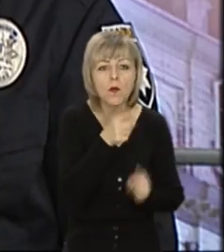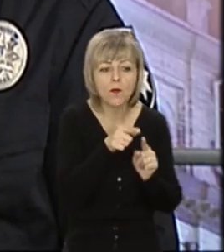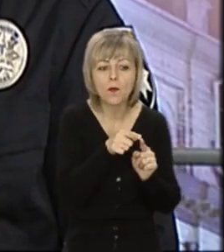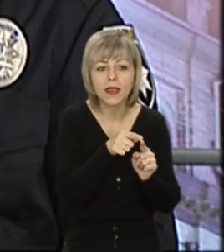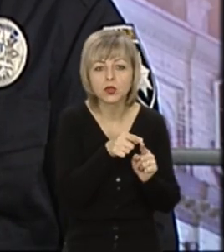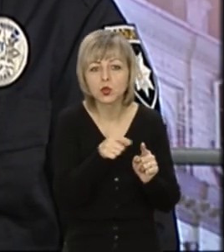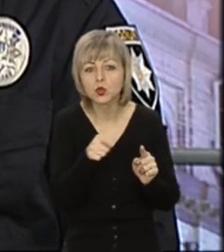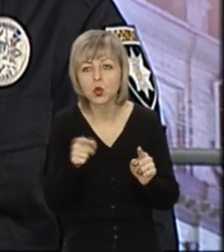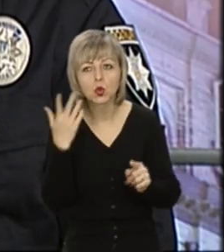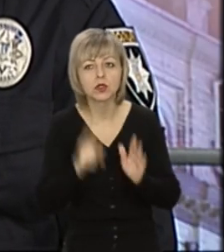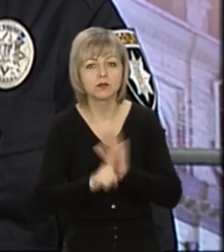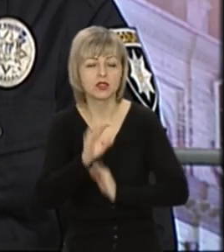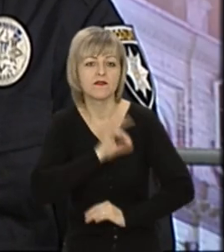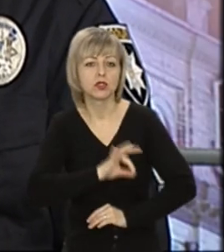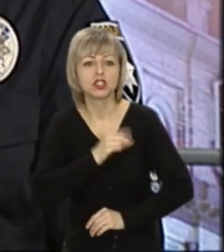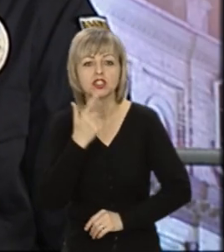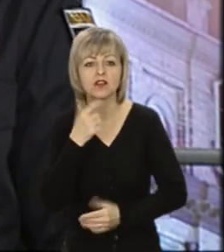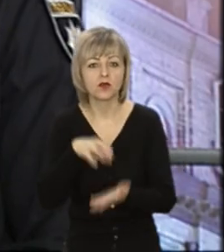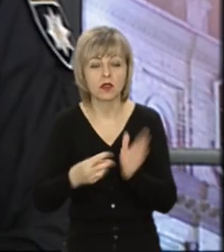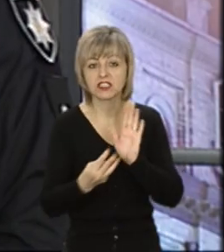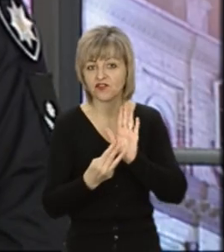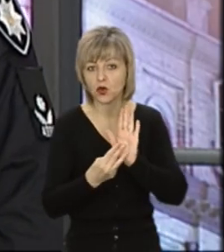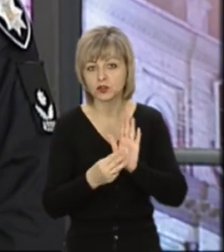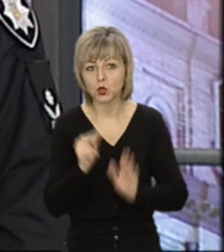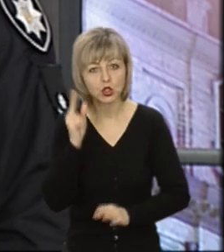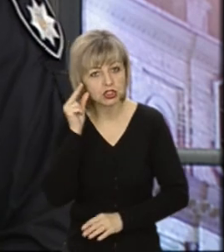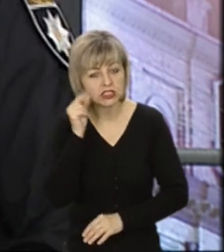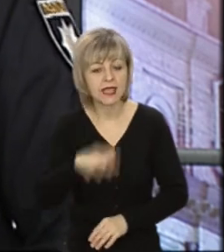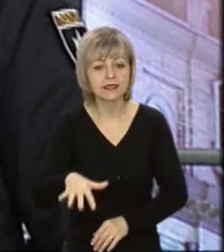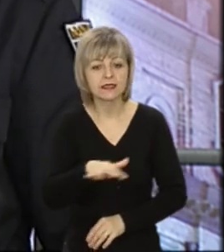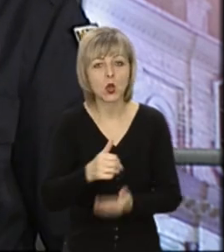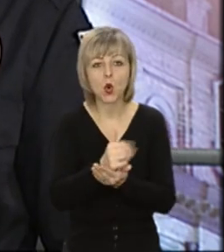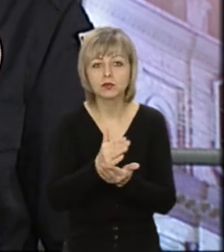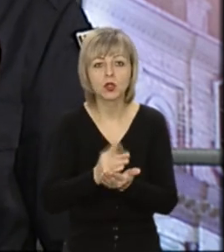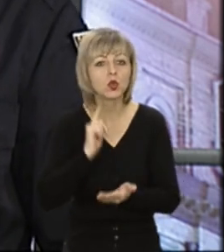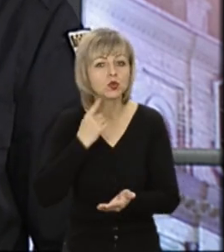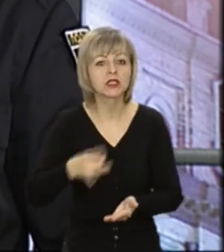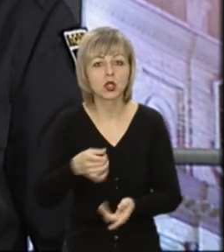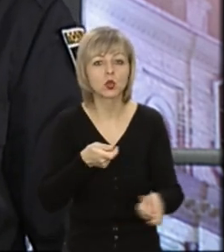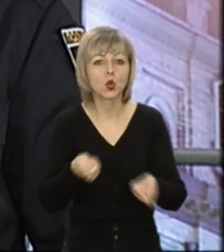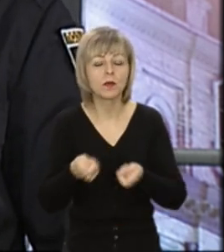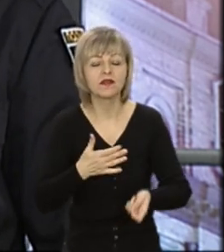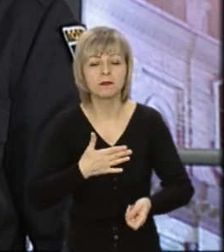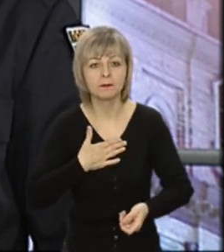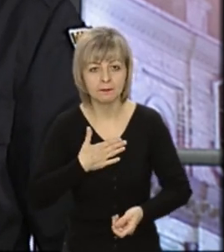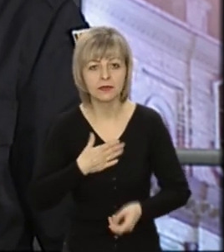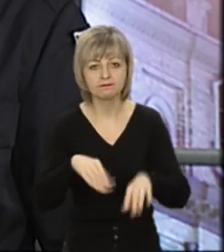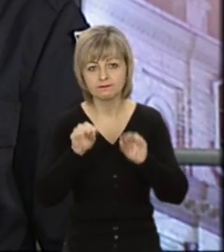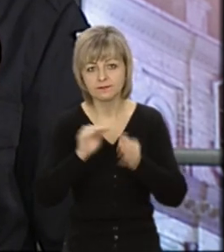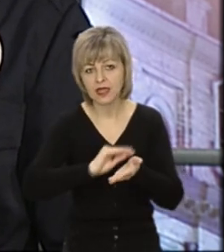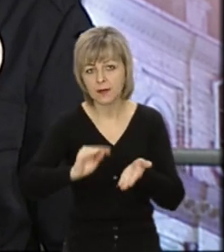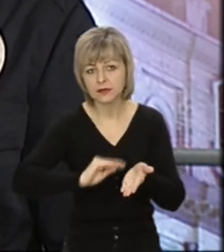коли в нас запровадилася червона зона, з 8 числа, то по території обслуговування Луцького районного управління нам було складено,